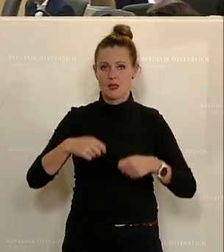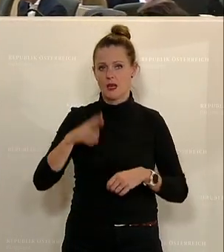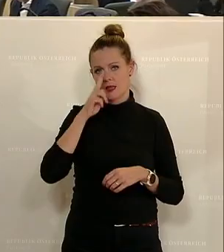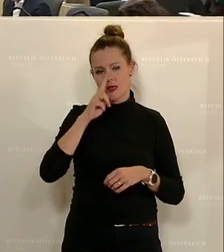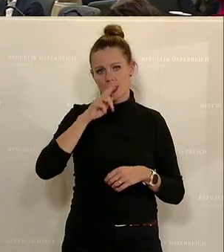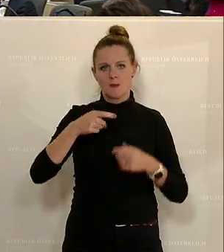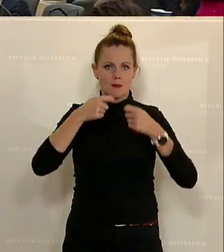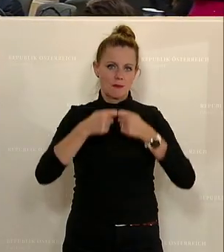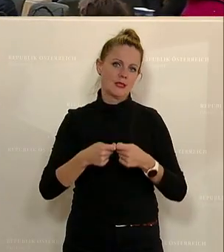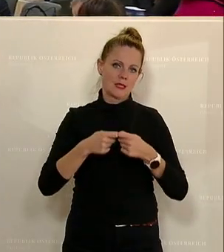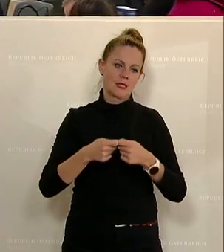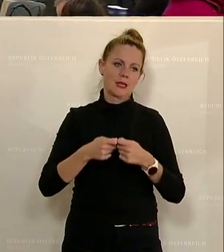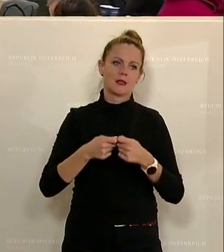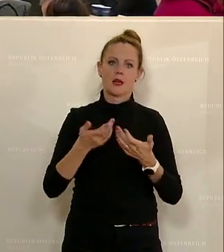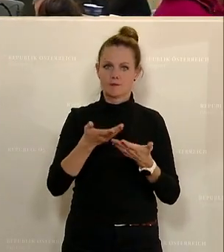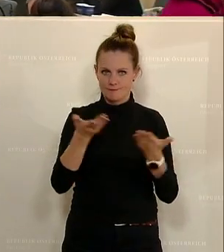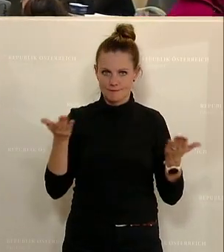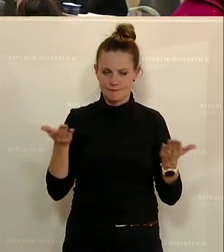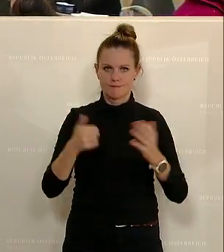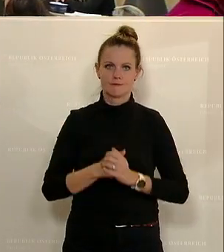Und nicht bloß ein Staatssekretariat im Ministerium.